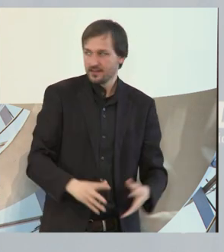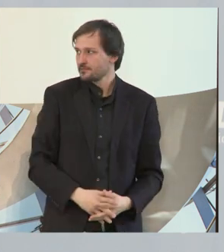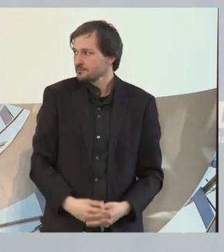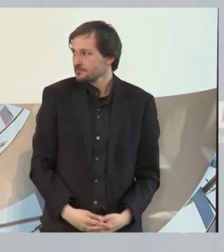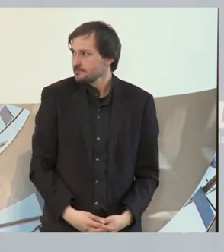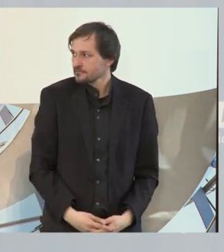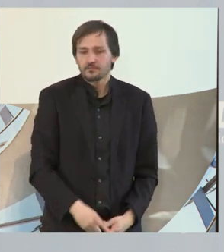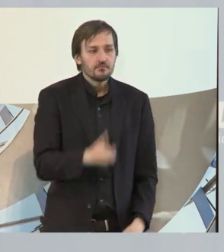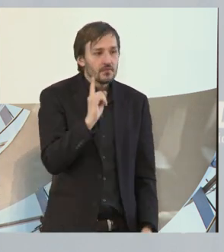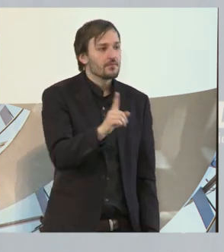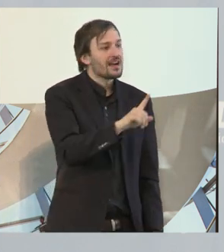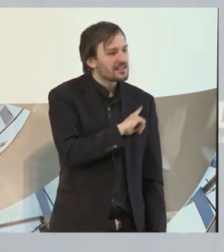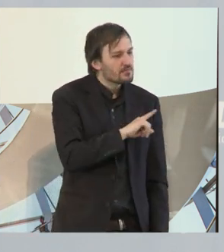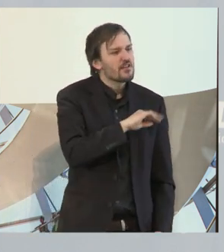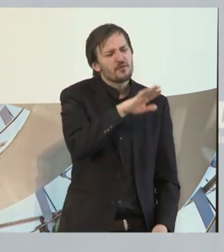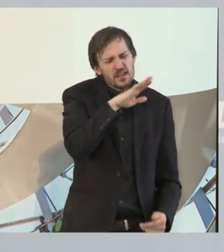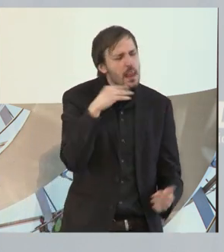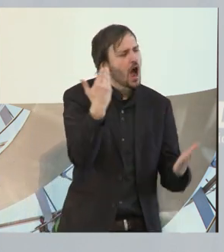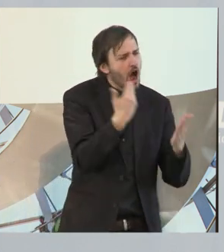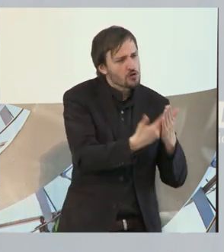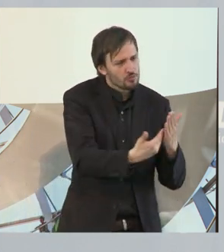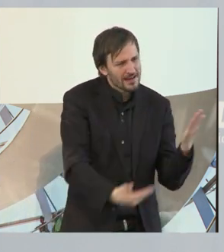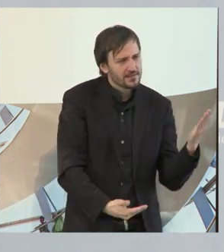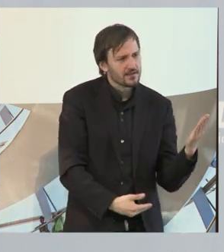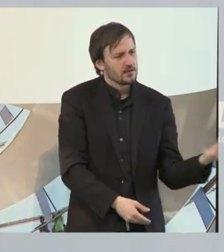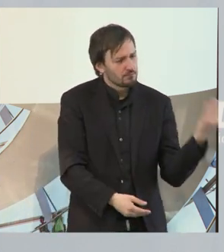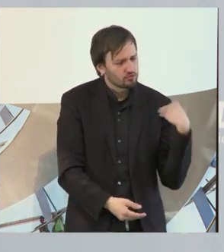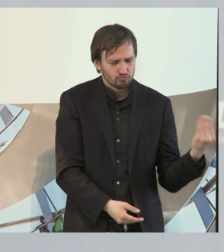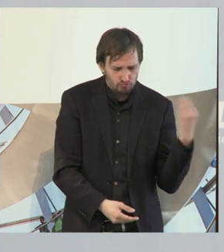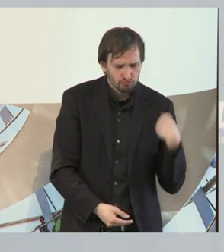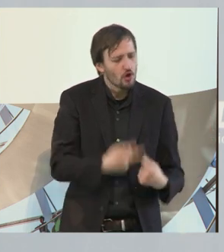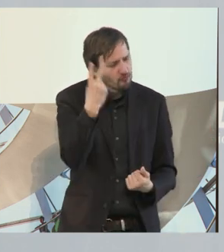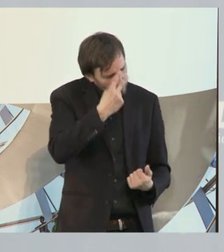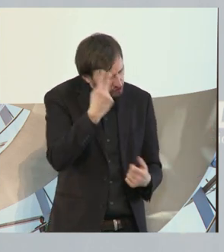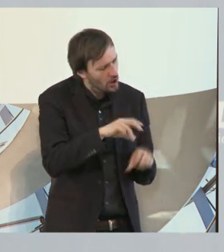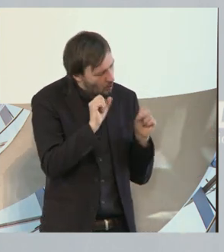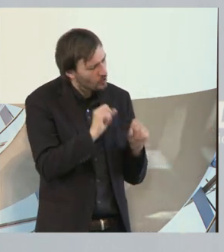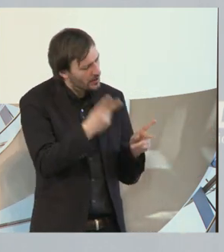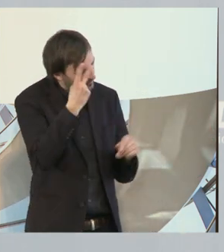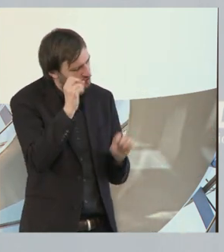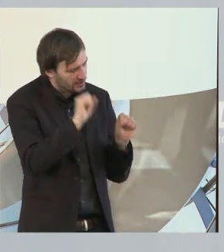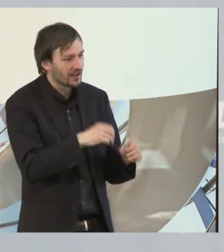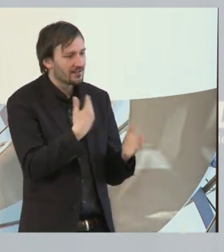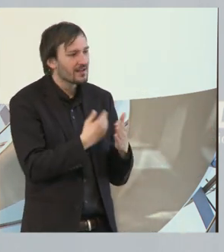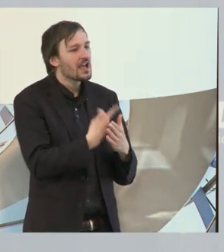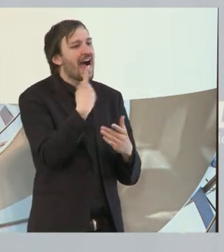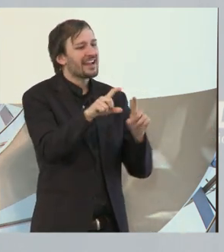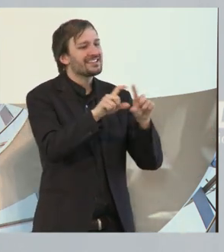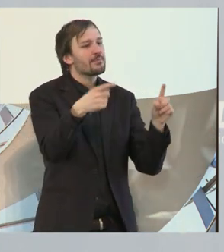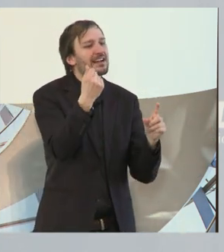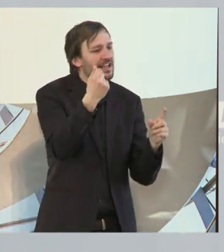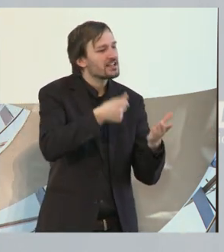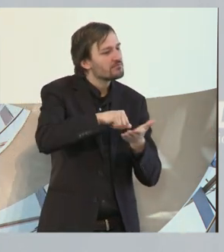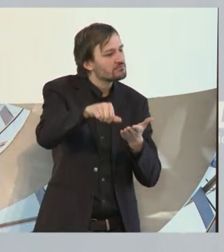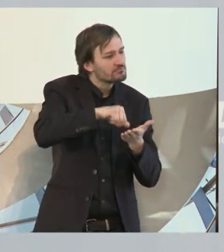Ich habe für viele der Argumente, die gebracht werden, Verständnis. Und eine Geschichte, die zum Beispiel Geld kosten wird, ist,